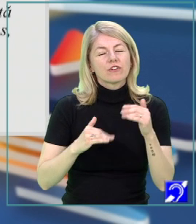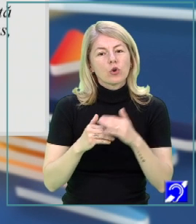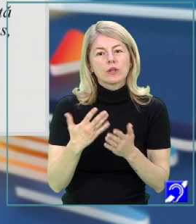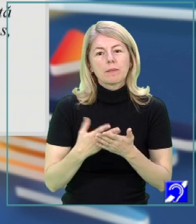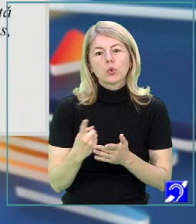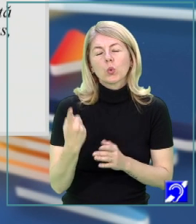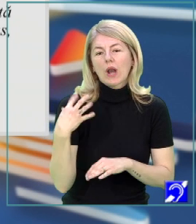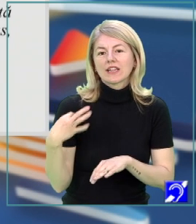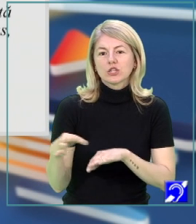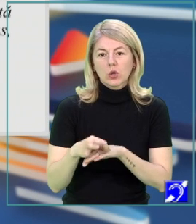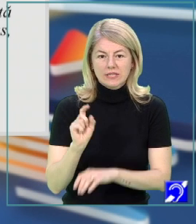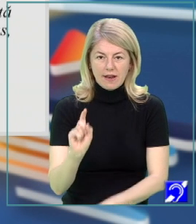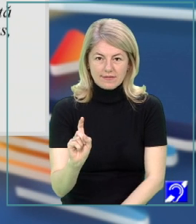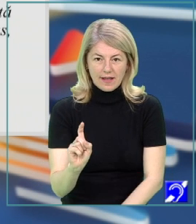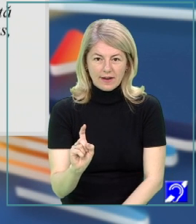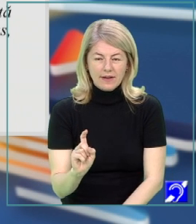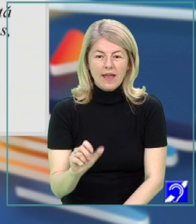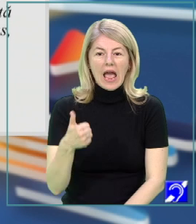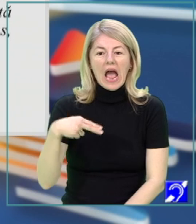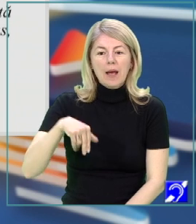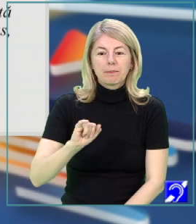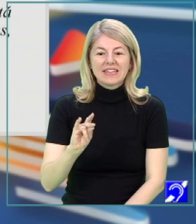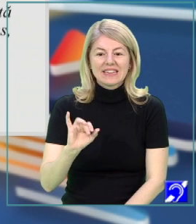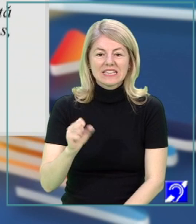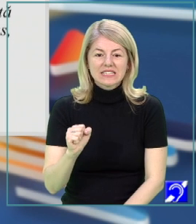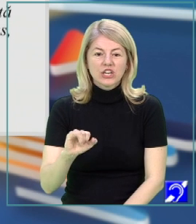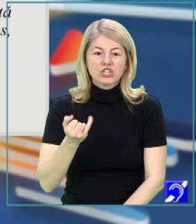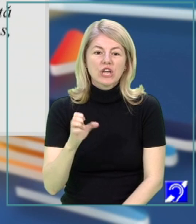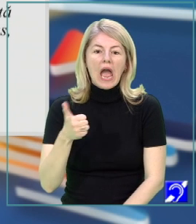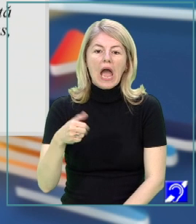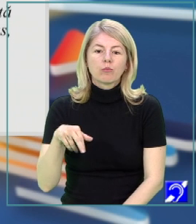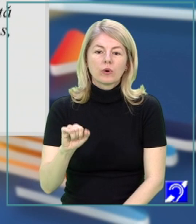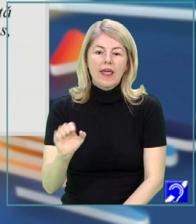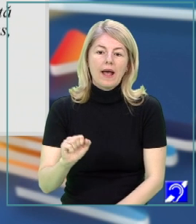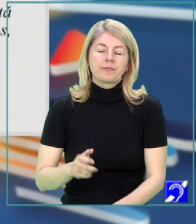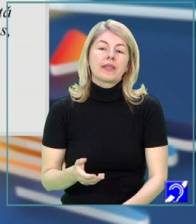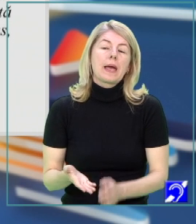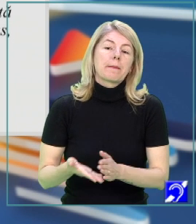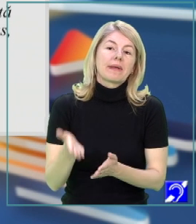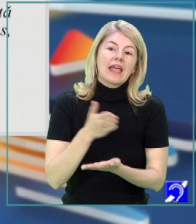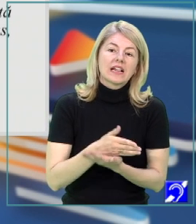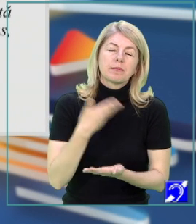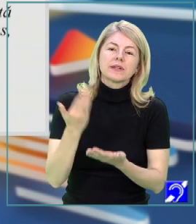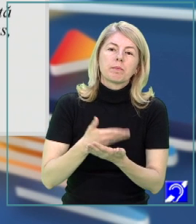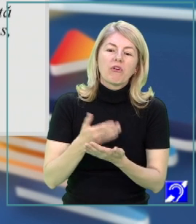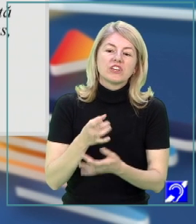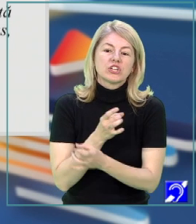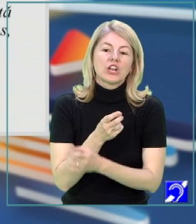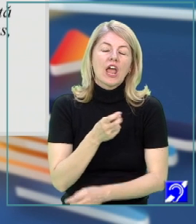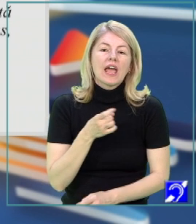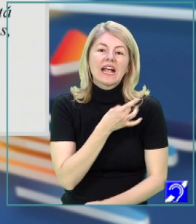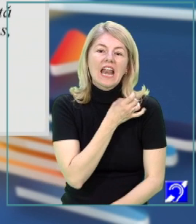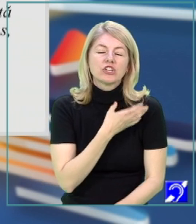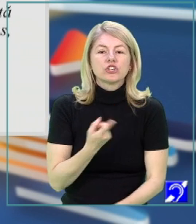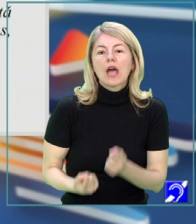pentru una dintre soțiile sale, Amitis și Amuea. Pe de altă parte, în legentele grecești, se speculează că ar fi apărut